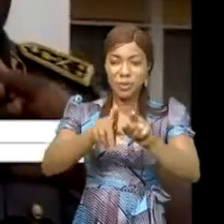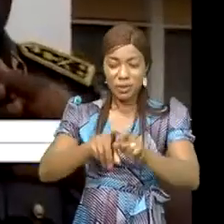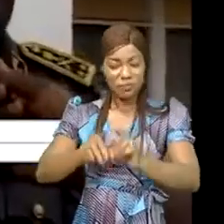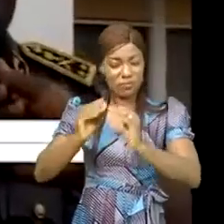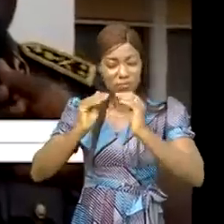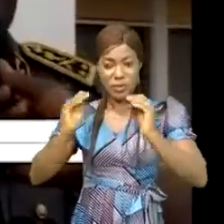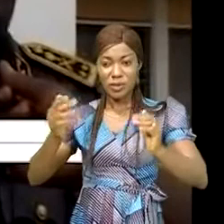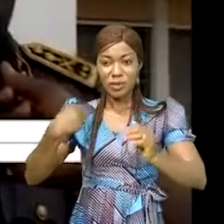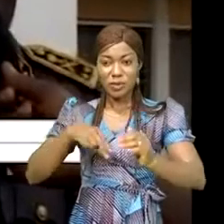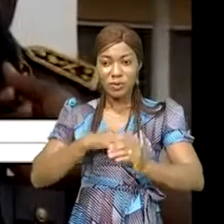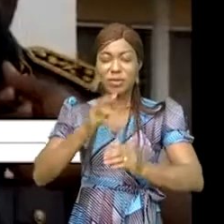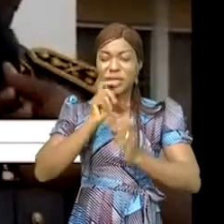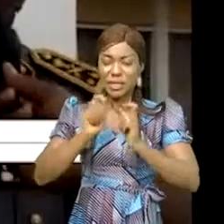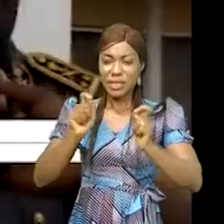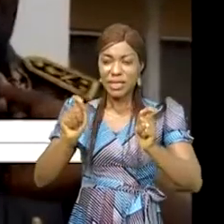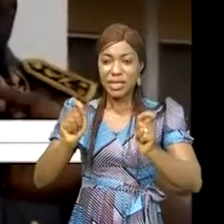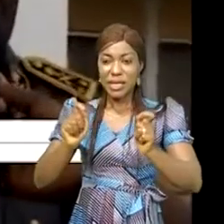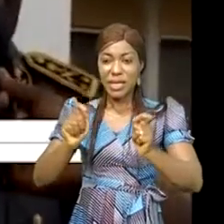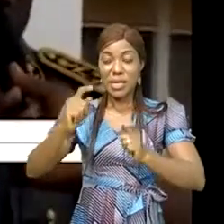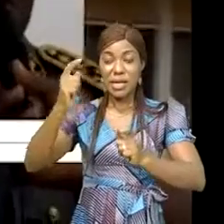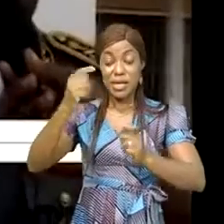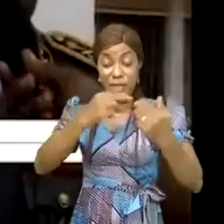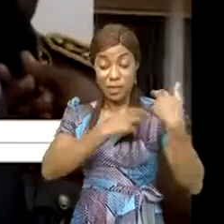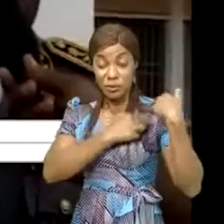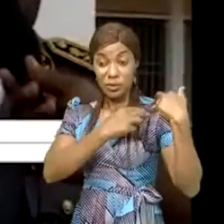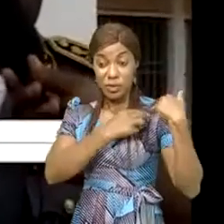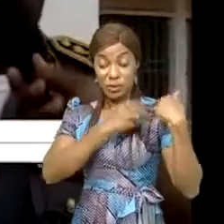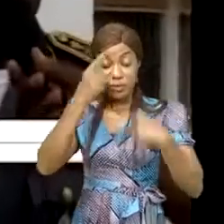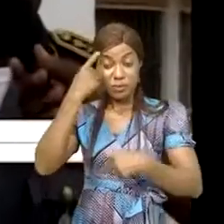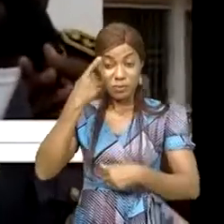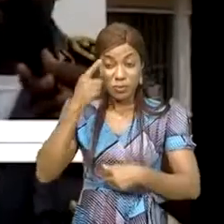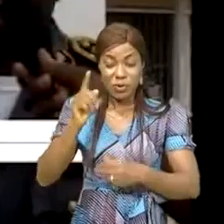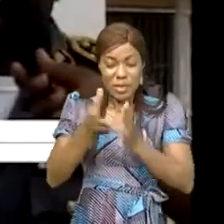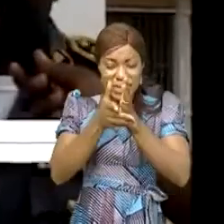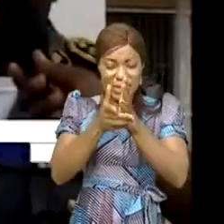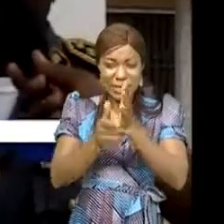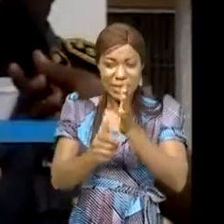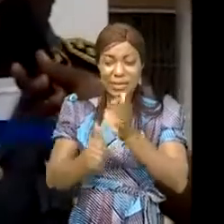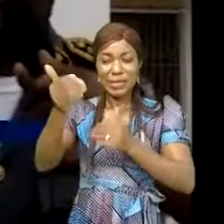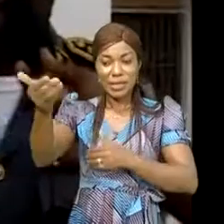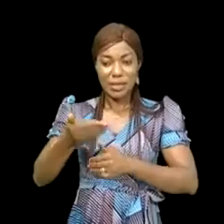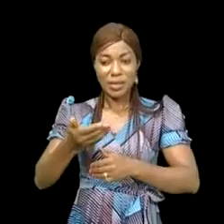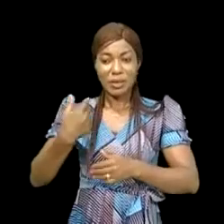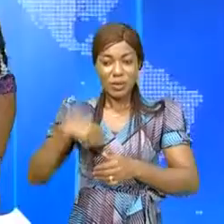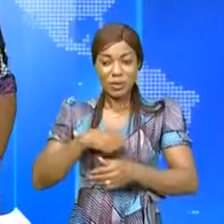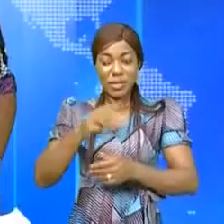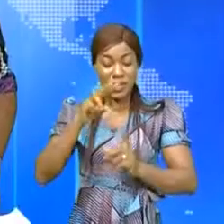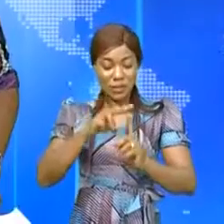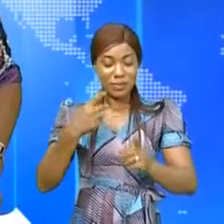et nous voulons très sincèrement remercier les autorités pour la qualité de l'accueil qui nous est réservé.